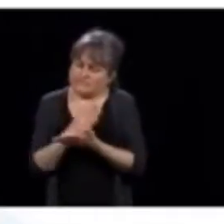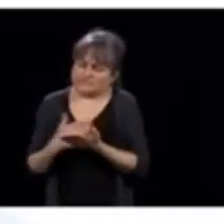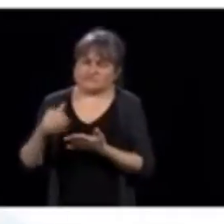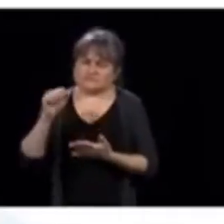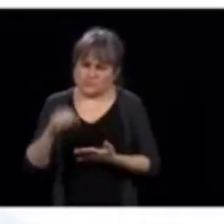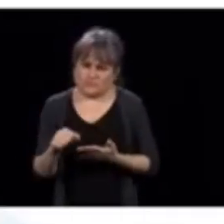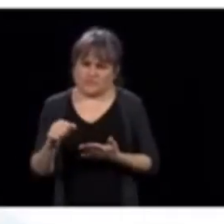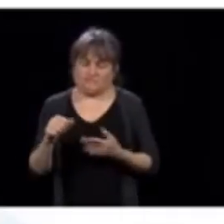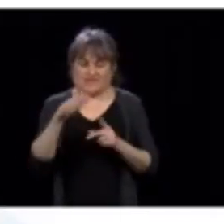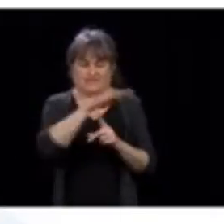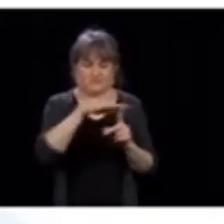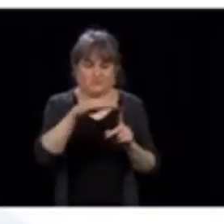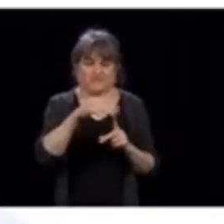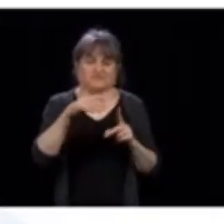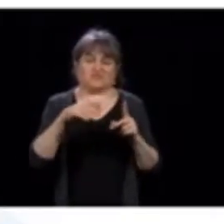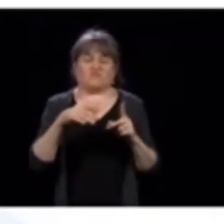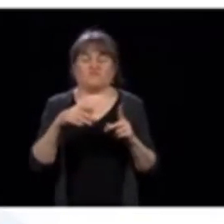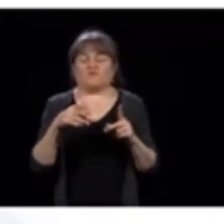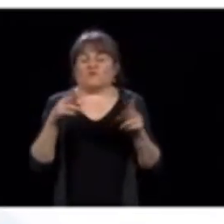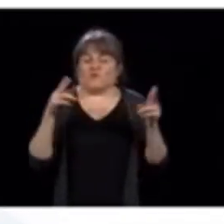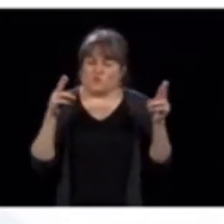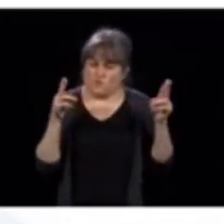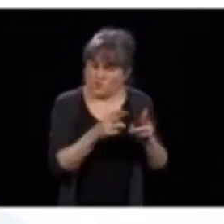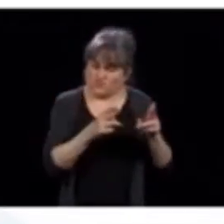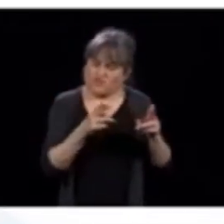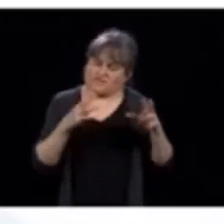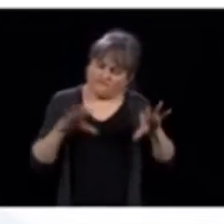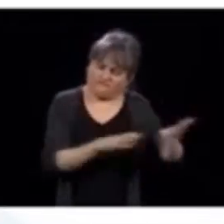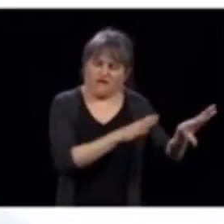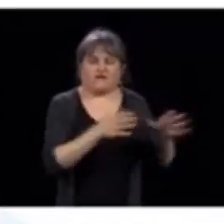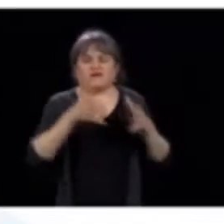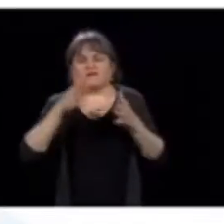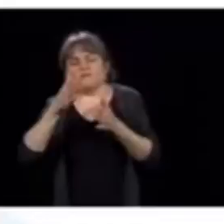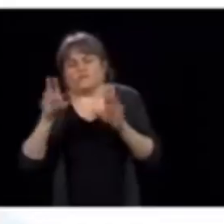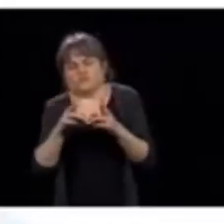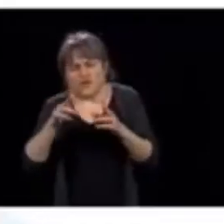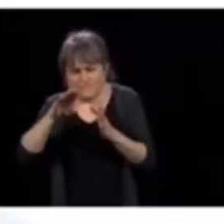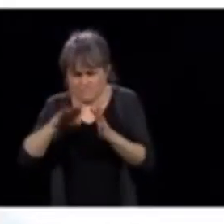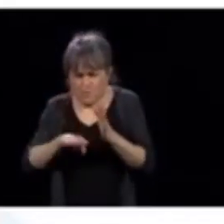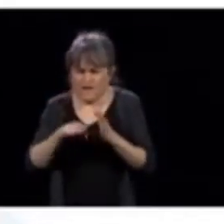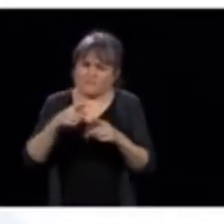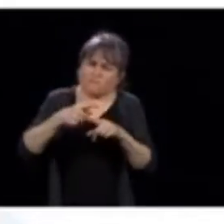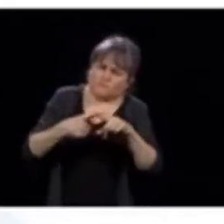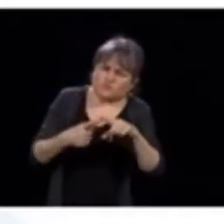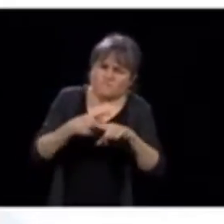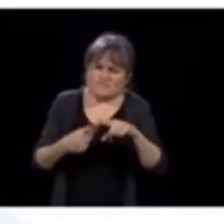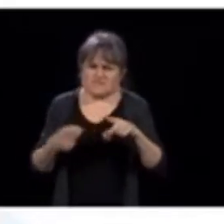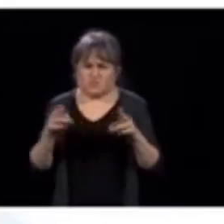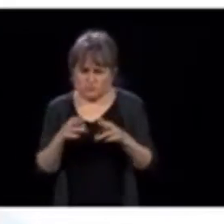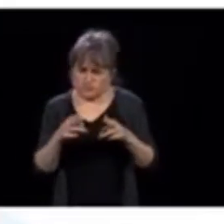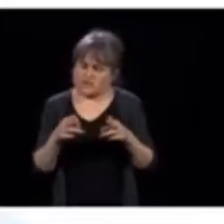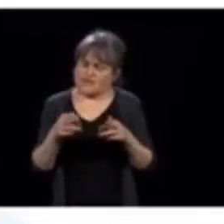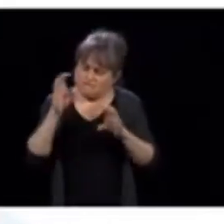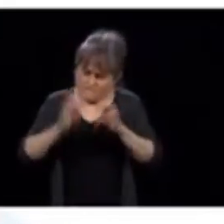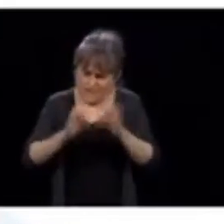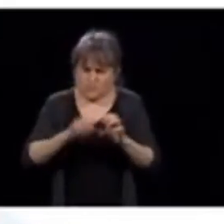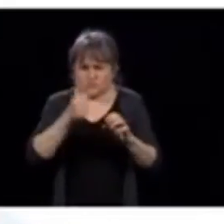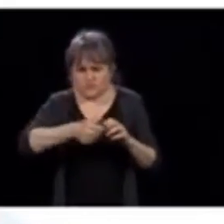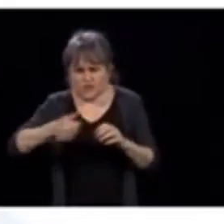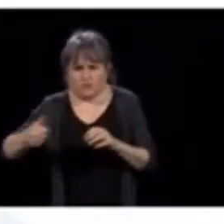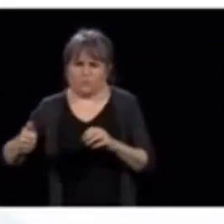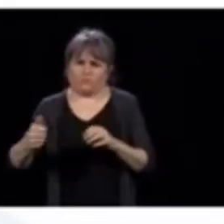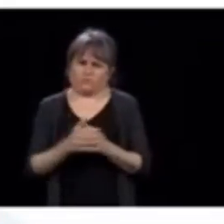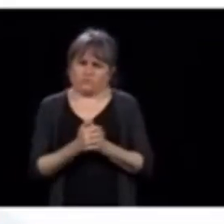des évaluations de toutes les situations semi-urgentes. Alors, évidemment, on veut vraiment que toute la